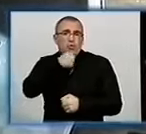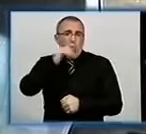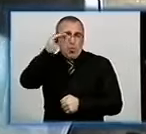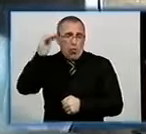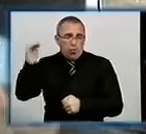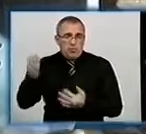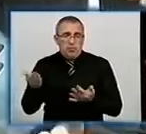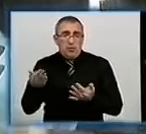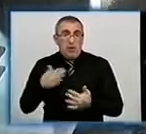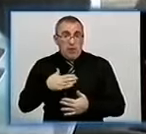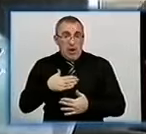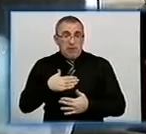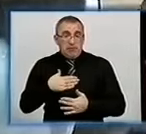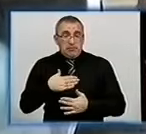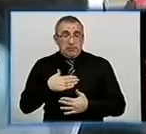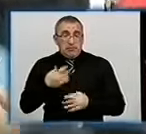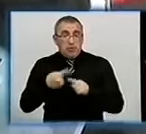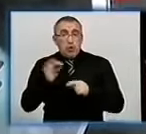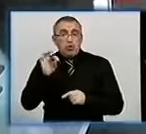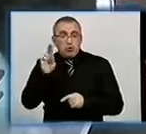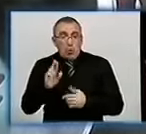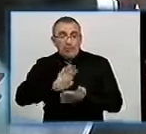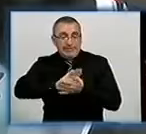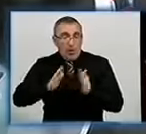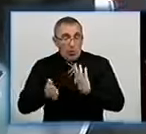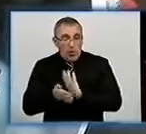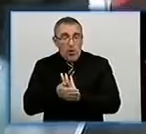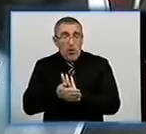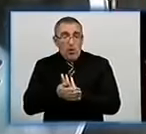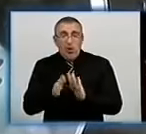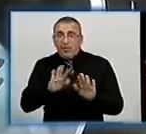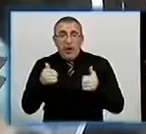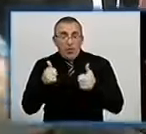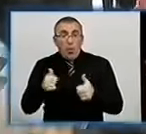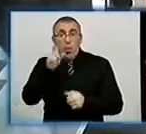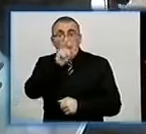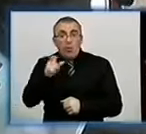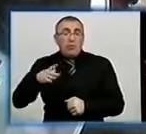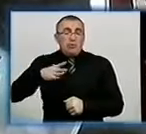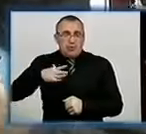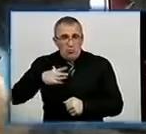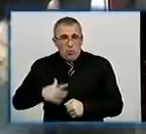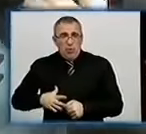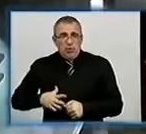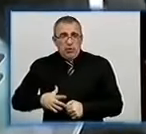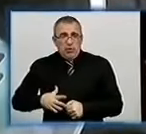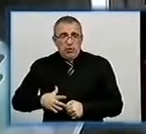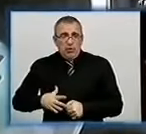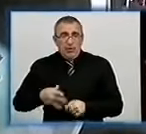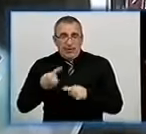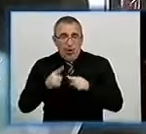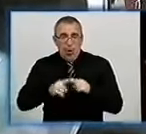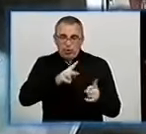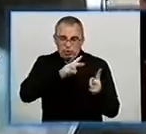знаємо, що така у нас не дуже соціальна ситуація, скажімо так, добра. В країні, коли люди змушені до таких